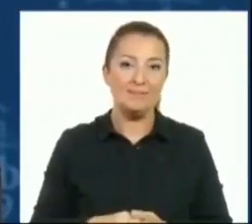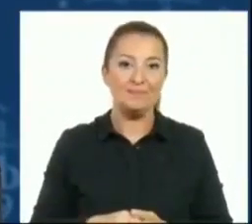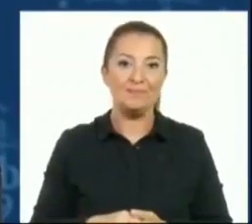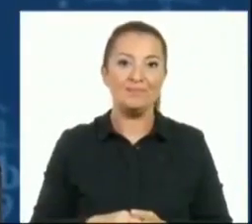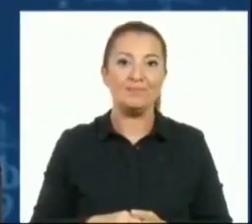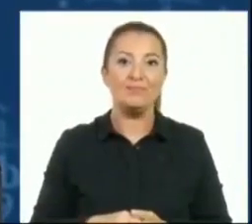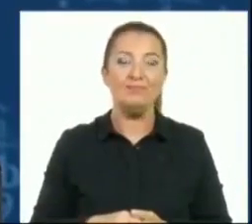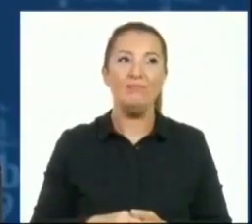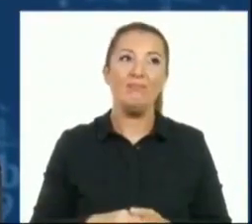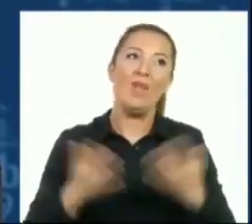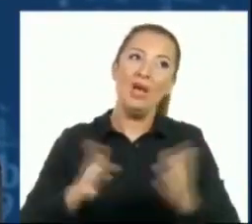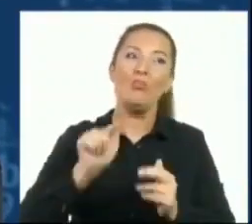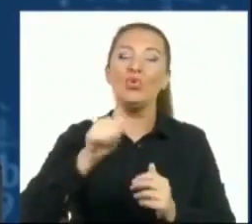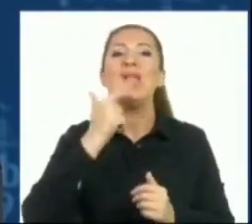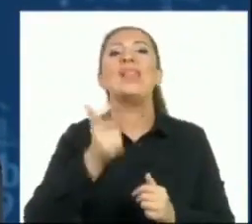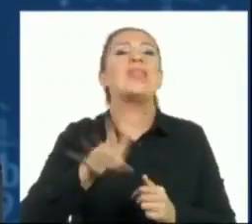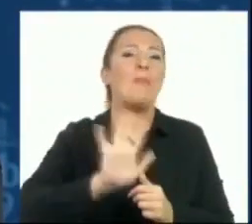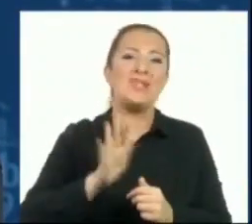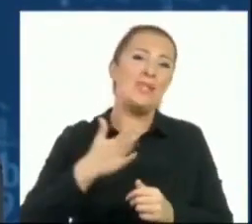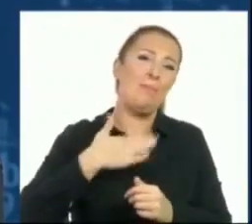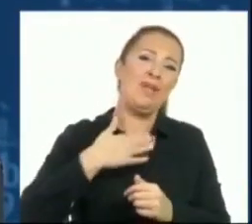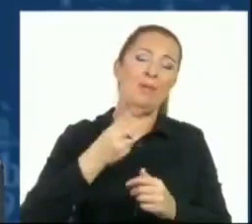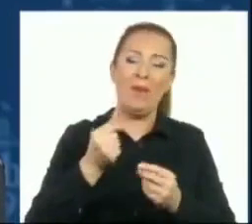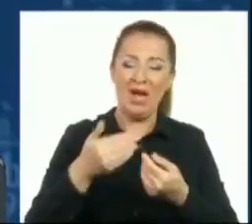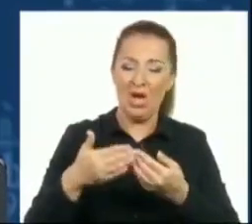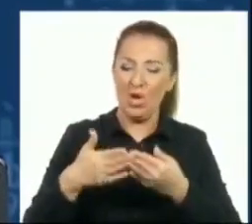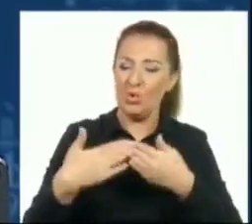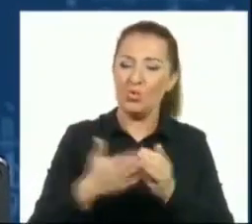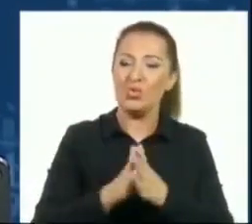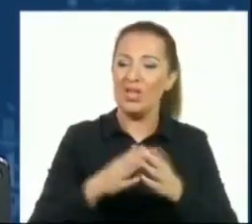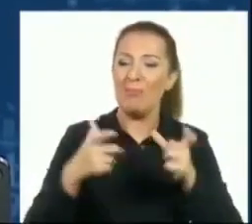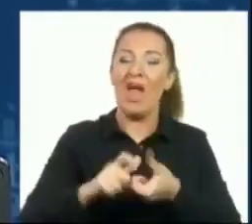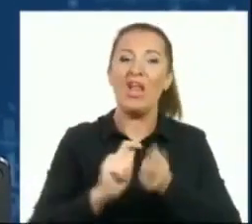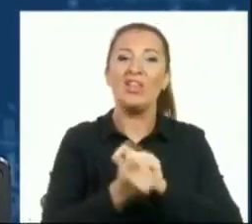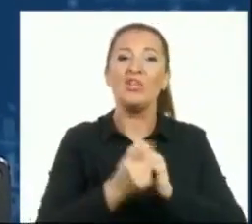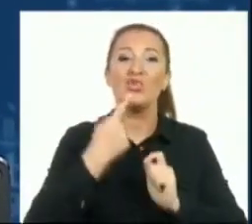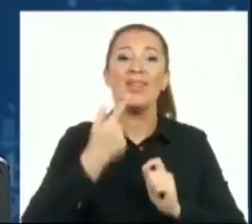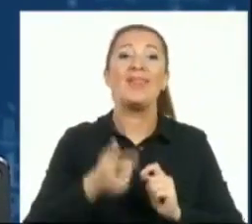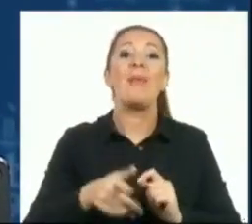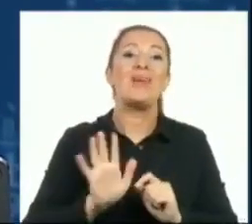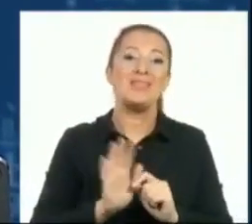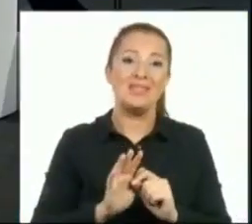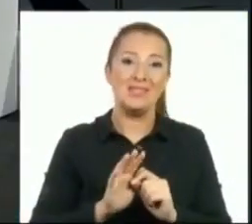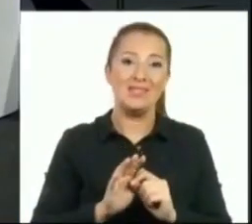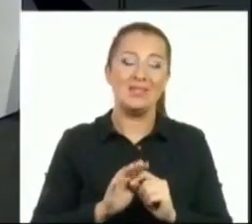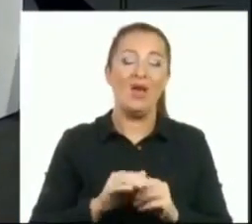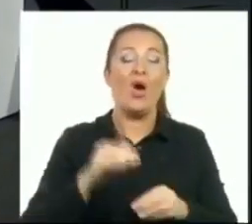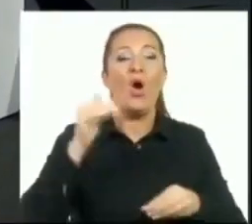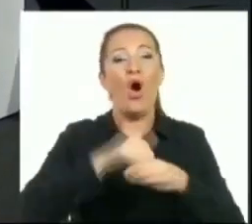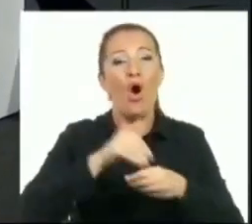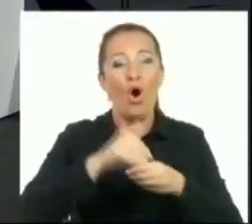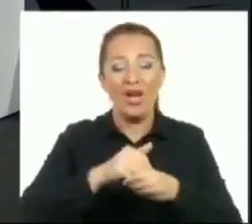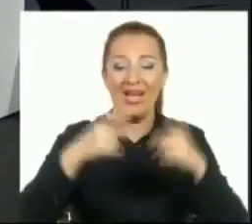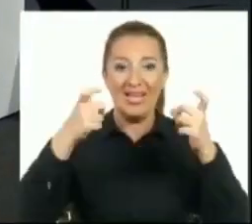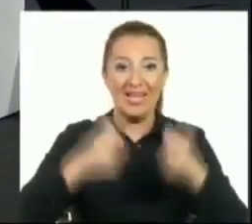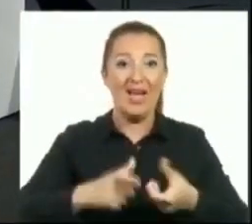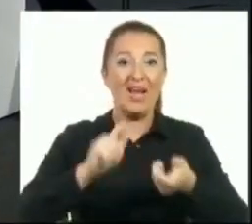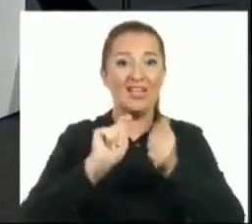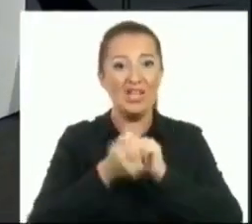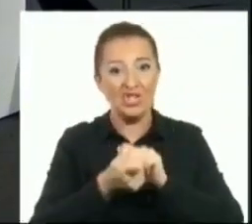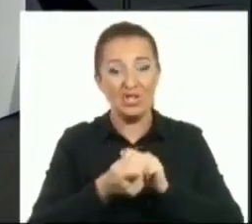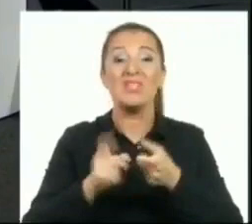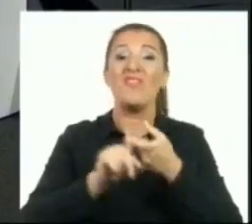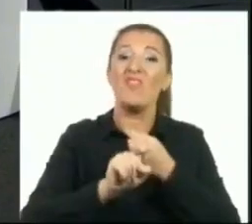Şunu demezsiniz. Benim cüzdanım yer değiştirdi demezsiniz. Oyların yer değiştirmesi de